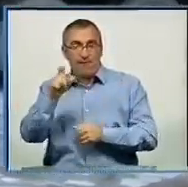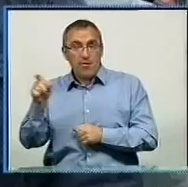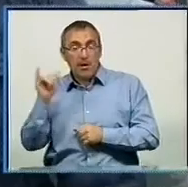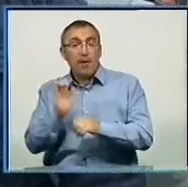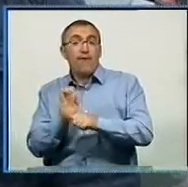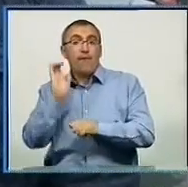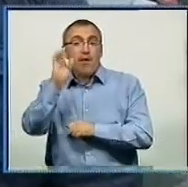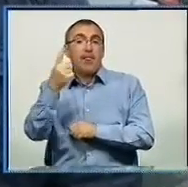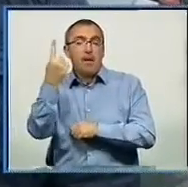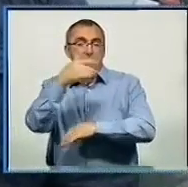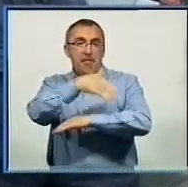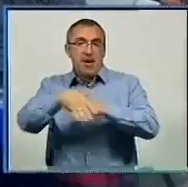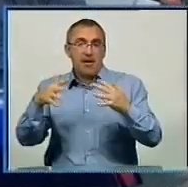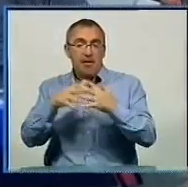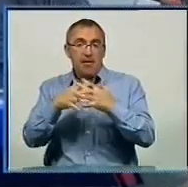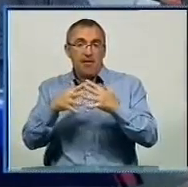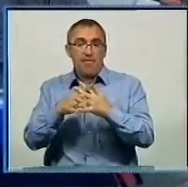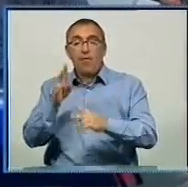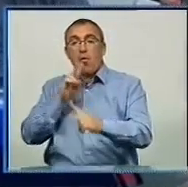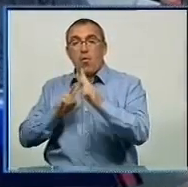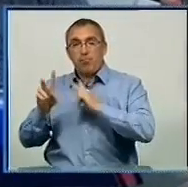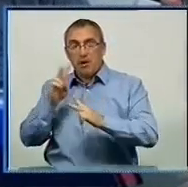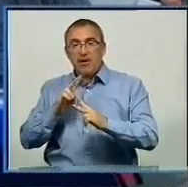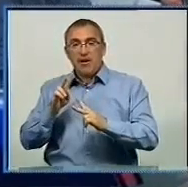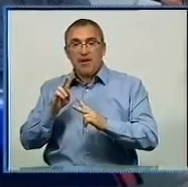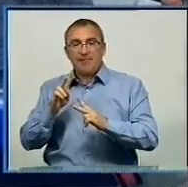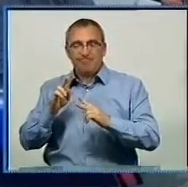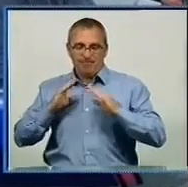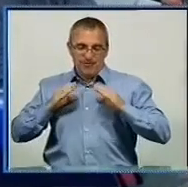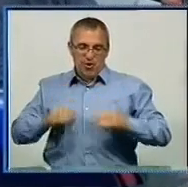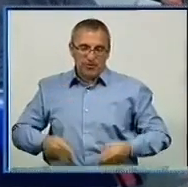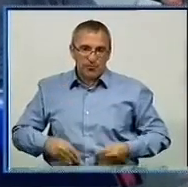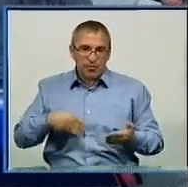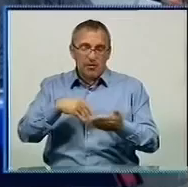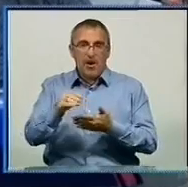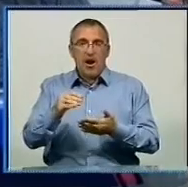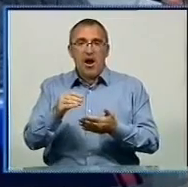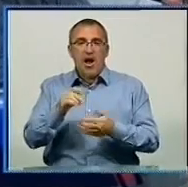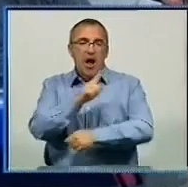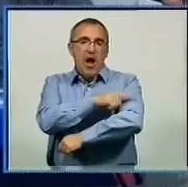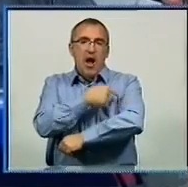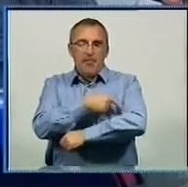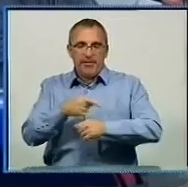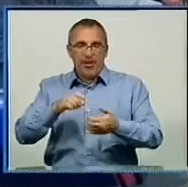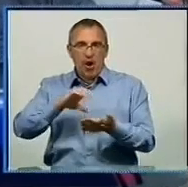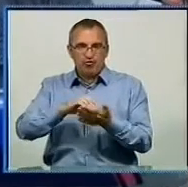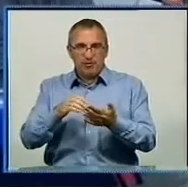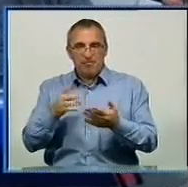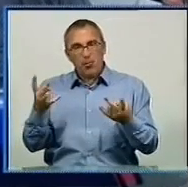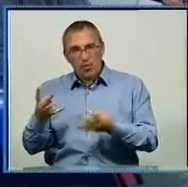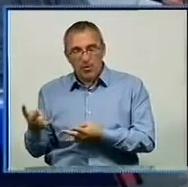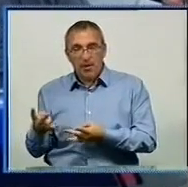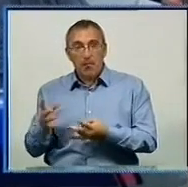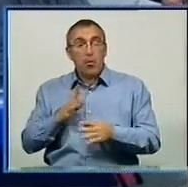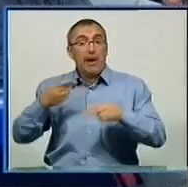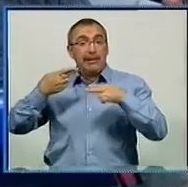машину на передову. вирішуються волонтери, чи бронежилет купити, чи по аптечці, по потрібностям. А в нас була